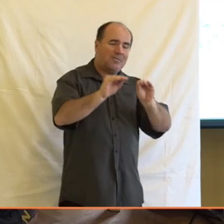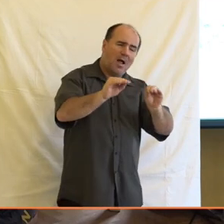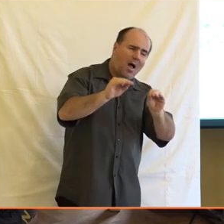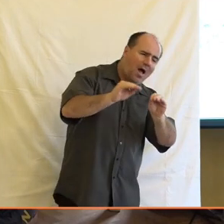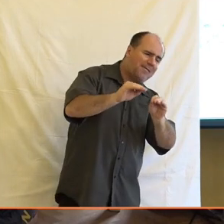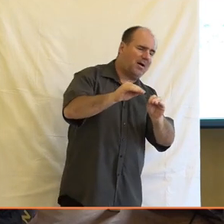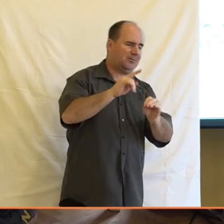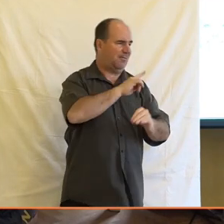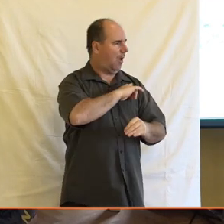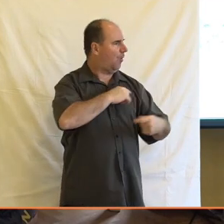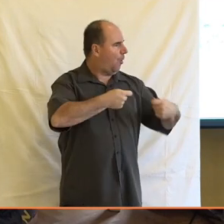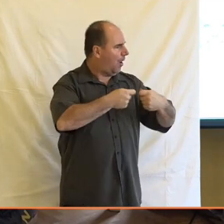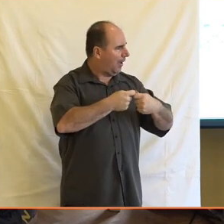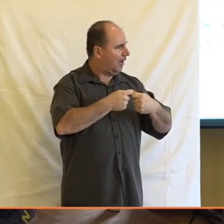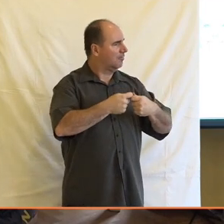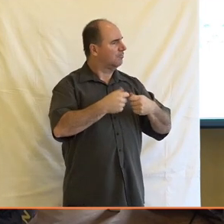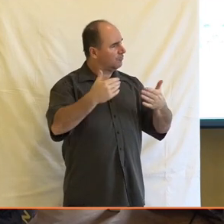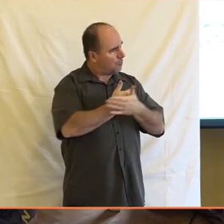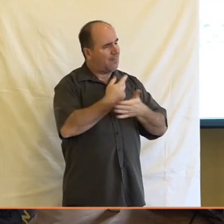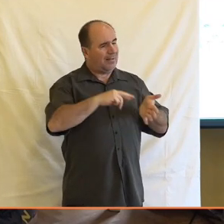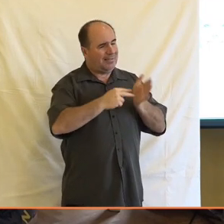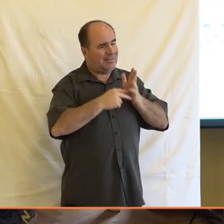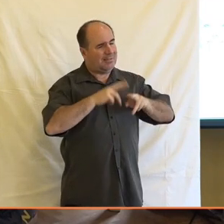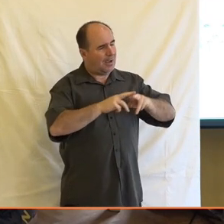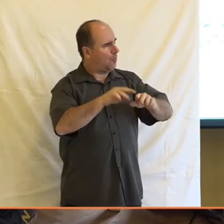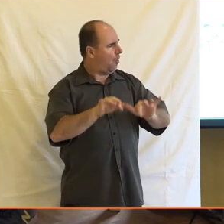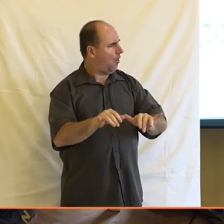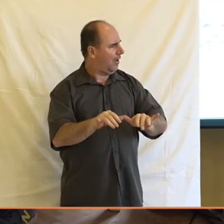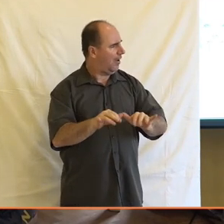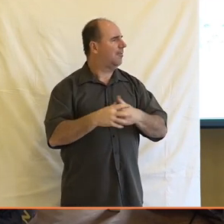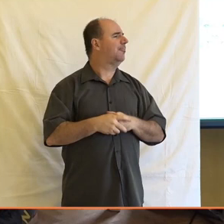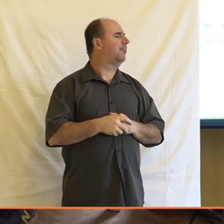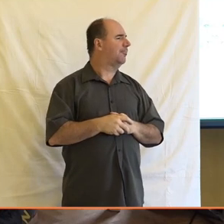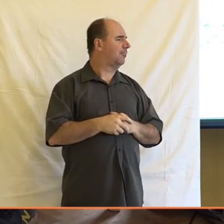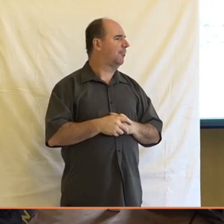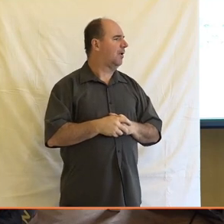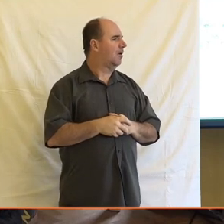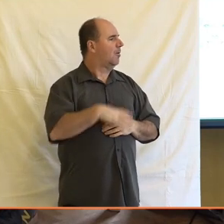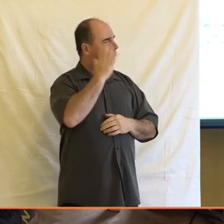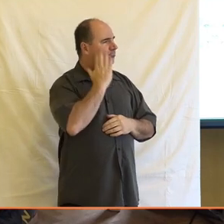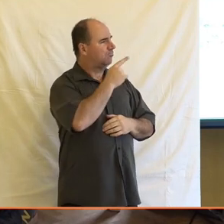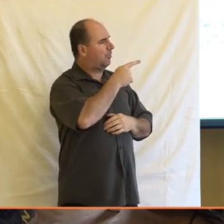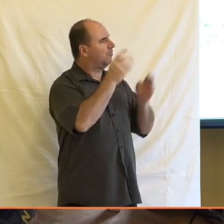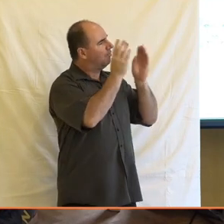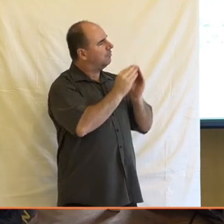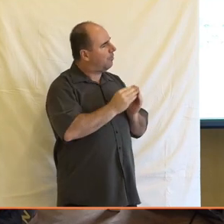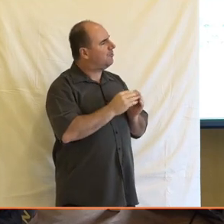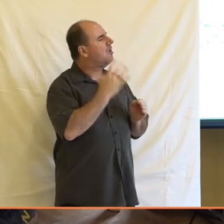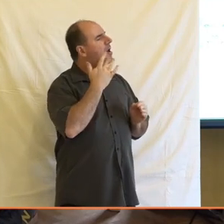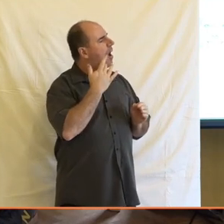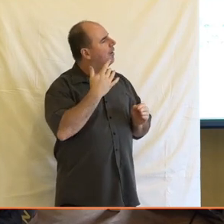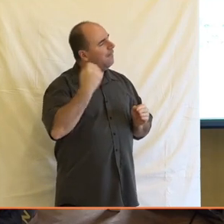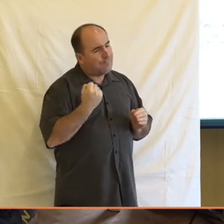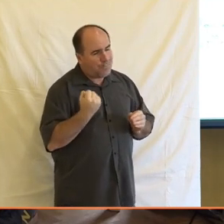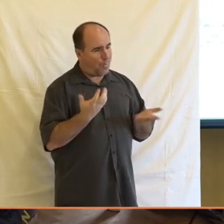technologií. Mohl bys tohle nějak věc popsat, jak to vlastně funguje, na co třeba narážíš,